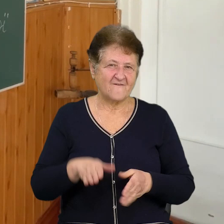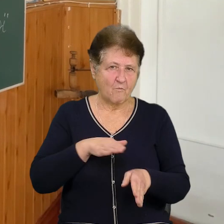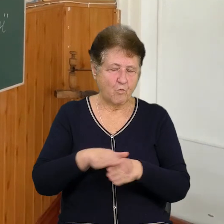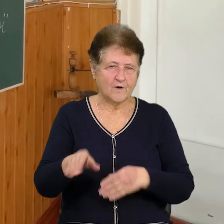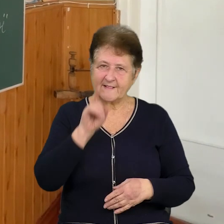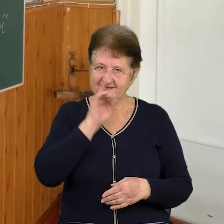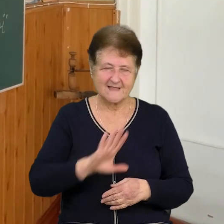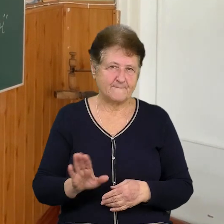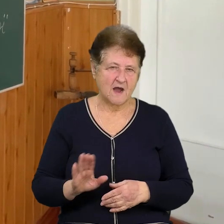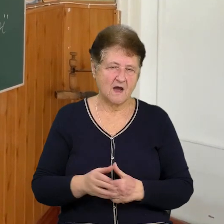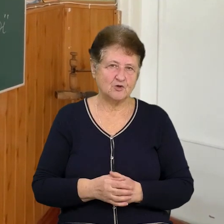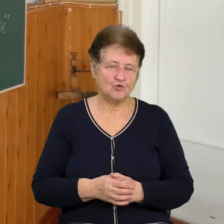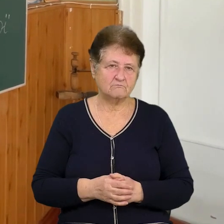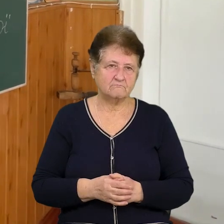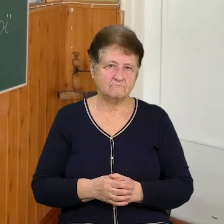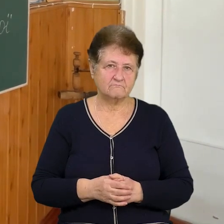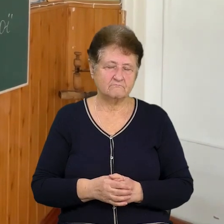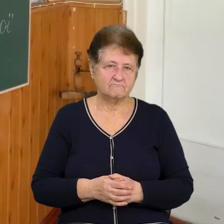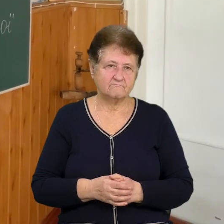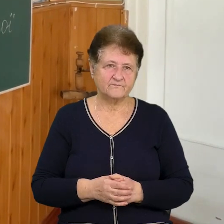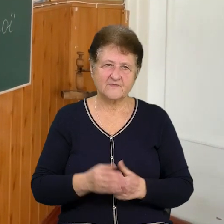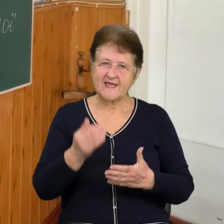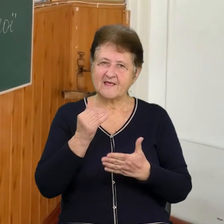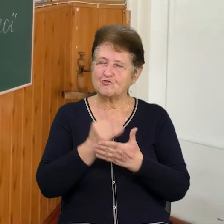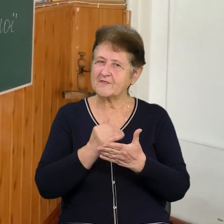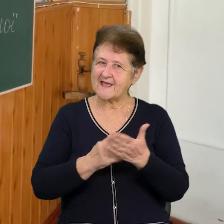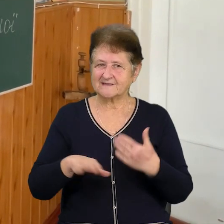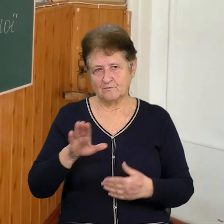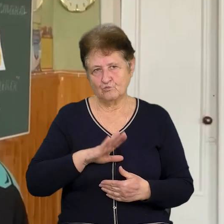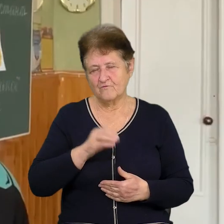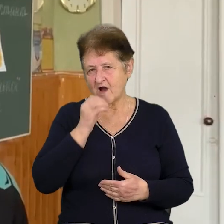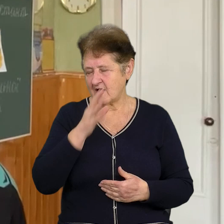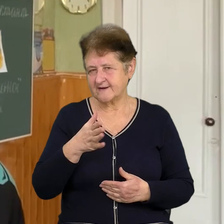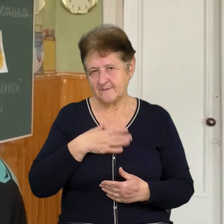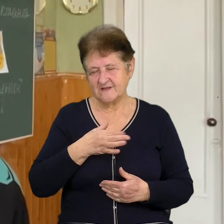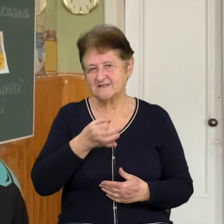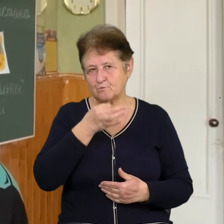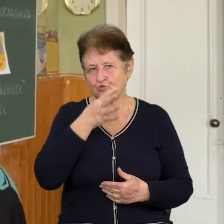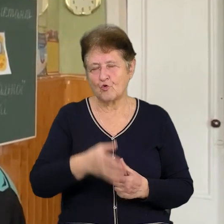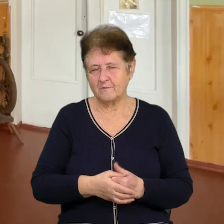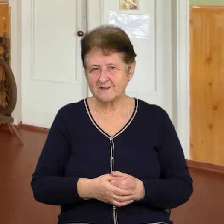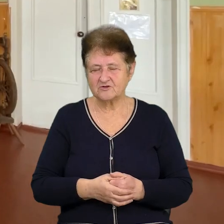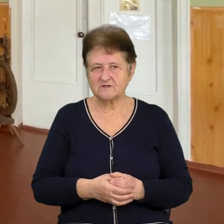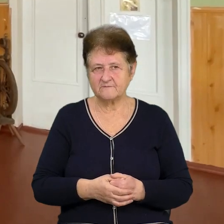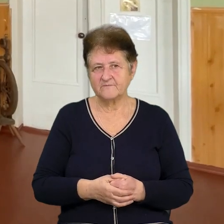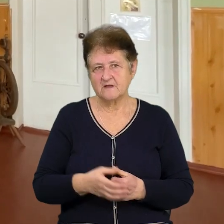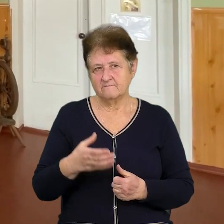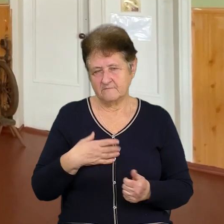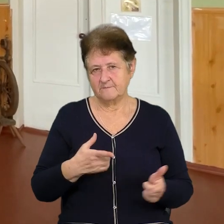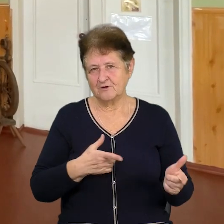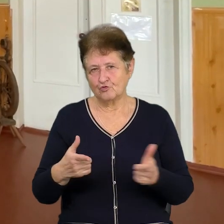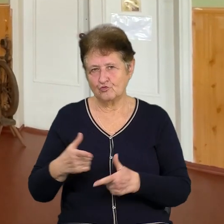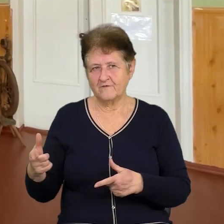текст був гарний, мені сподобався. Текст актуальний на сьогодні. Підготовився,